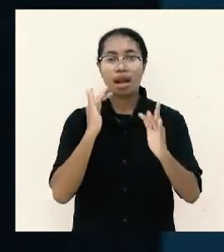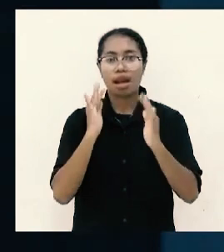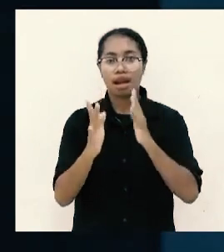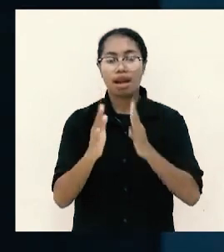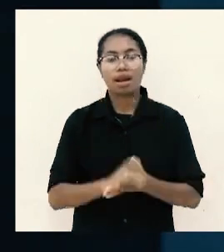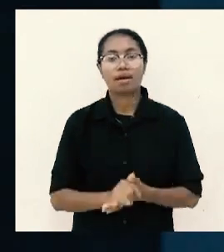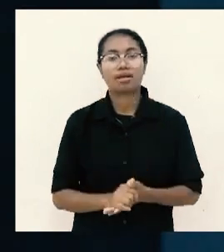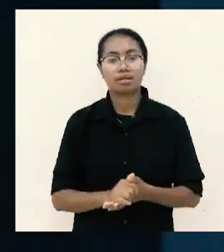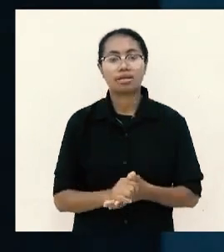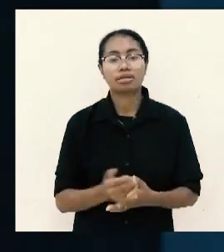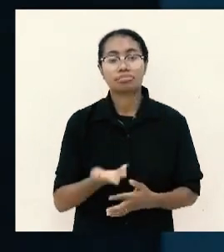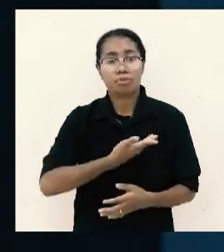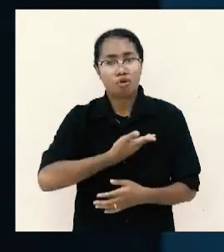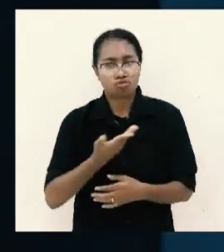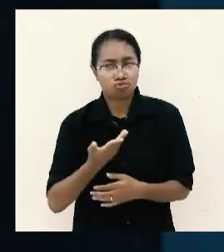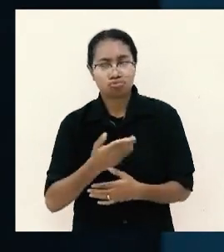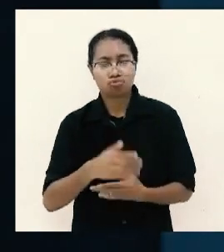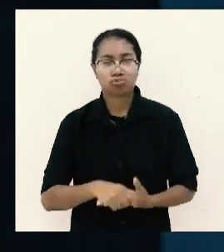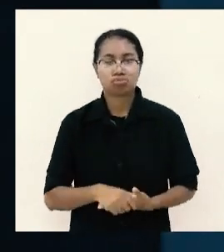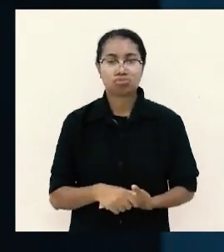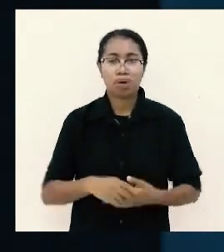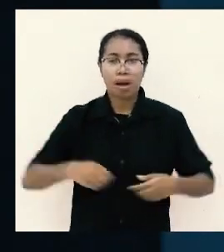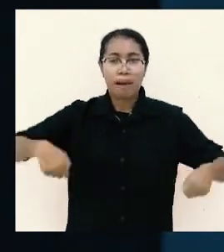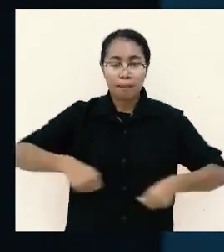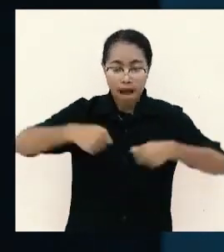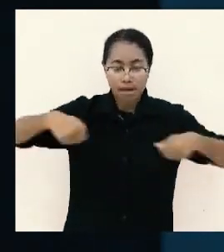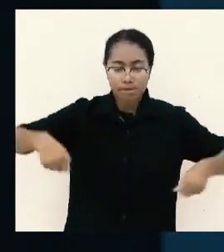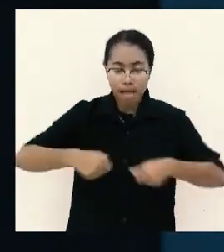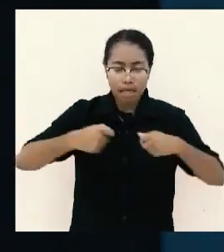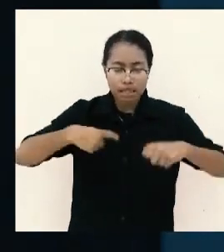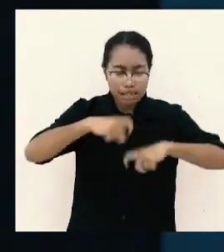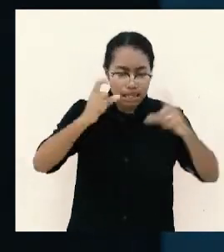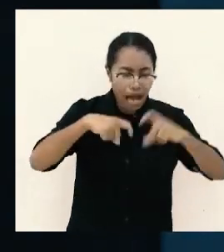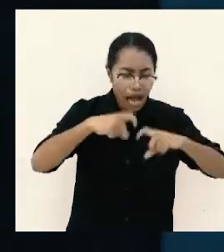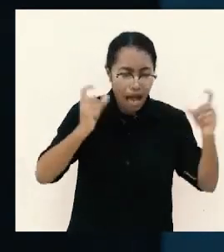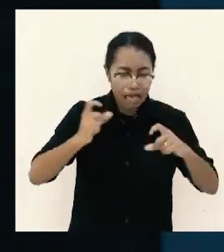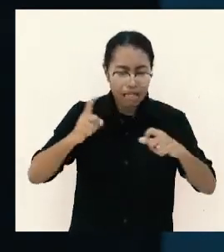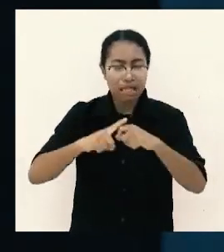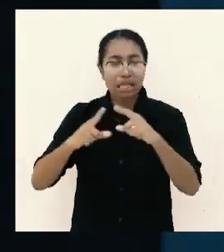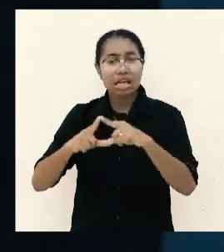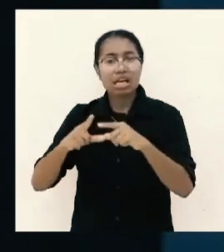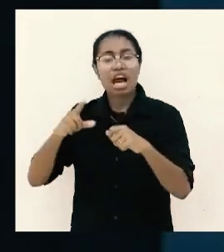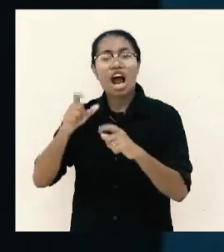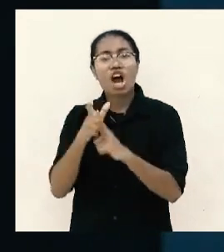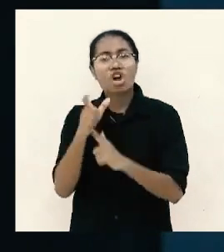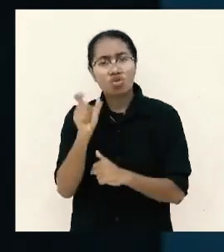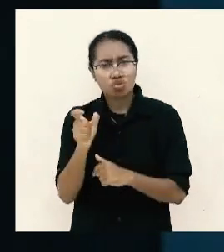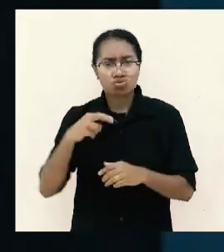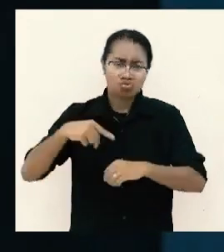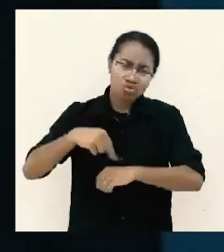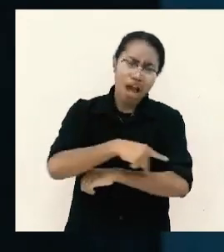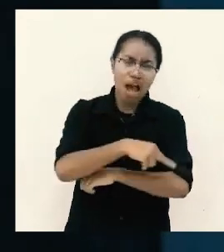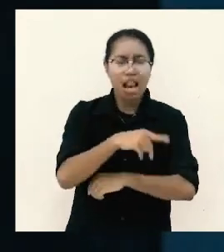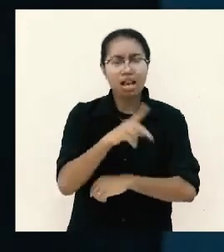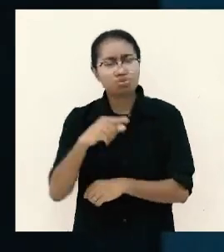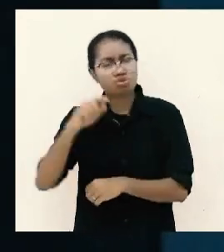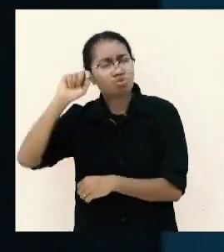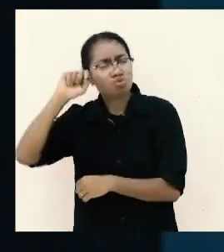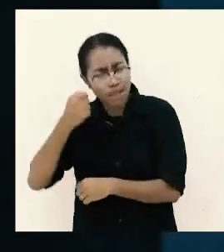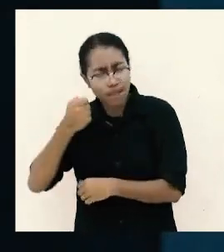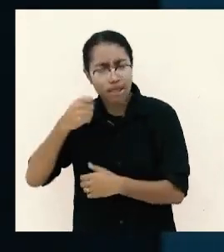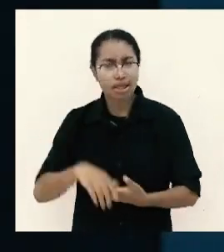mau masak cari kayu api jalan berkilo-kilo seperti itu susah